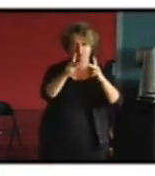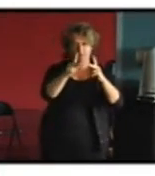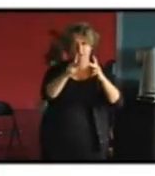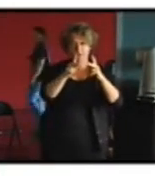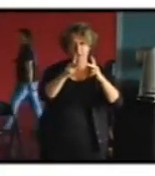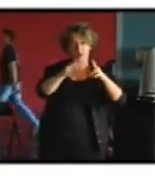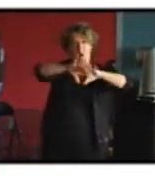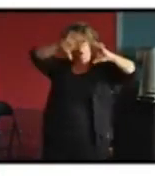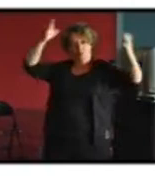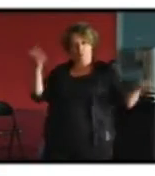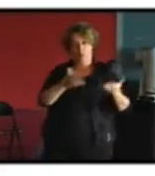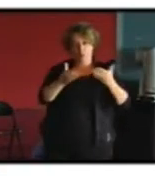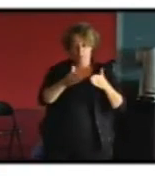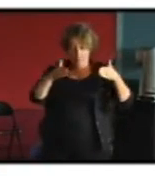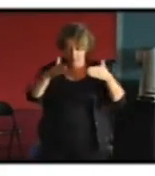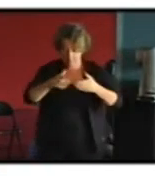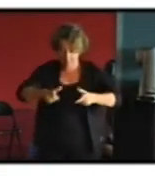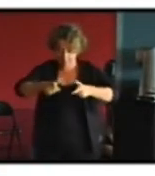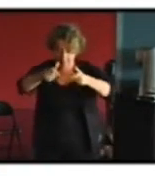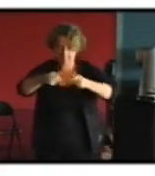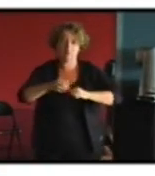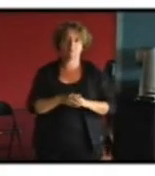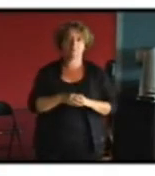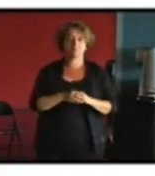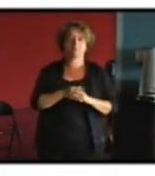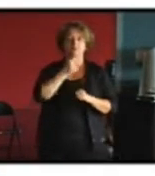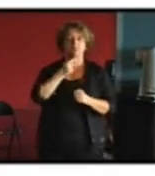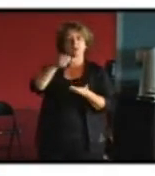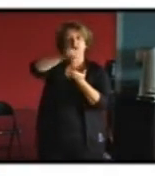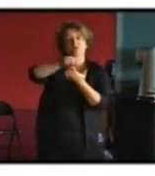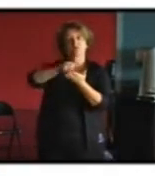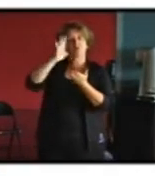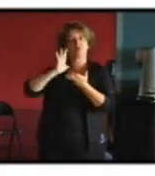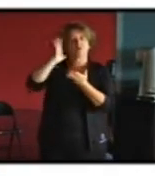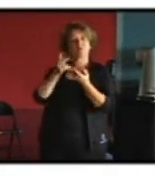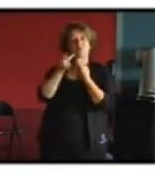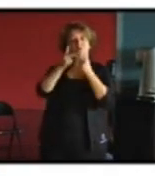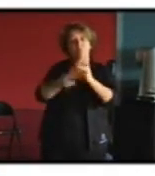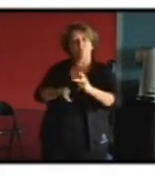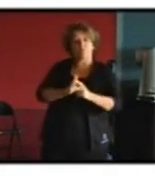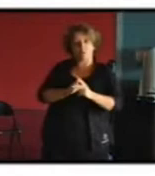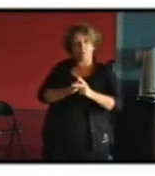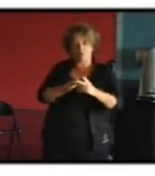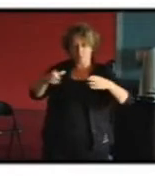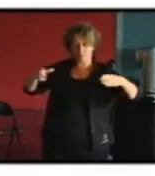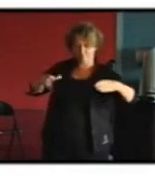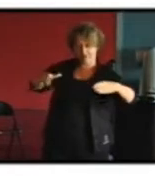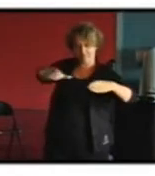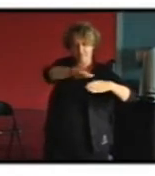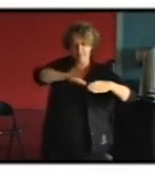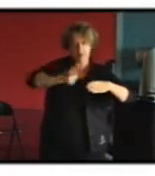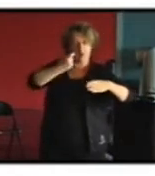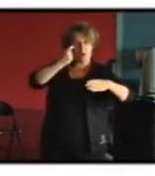et pour ce qui est du centre ancien donc du tissu urbain constitué par le centre ancien ce qui nous a intéressé c'est sa densité